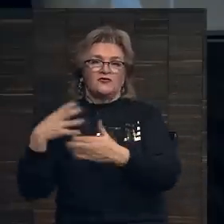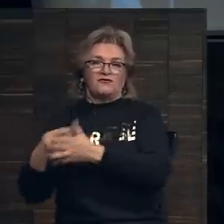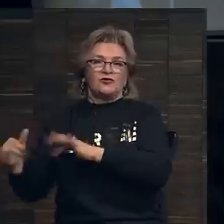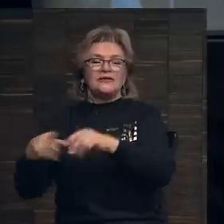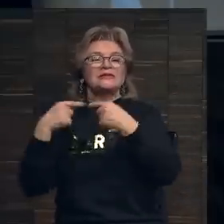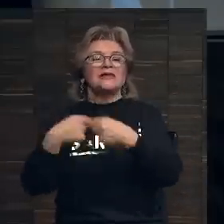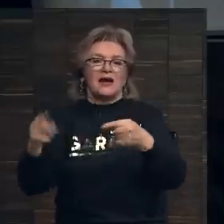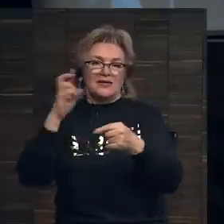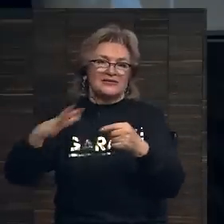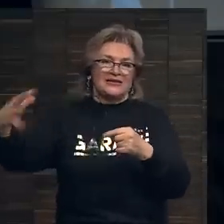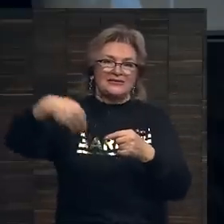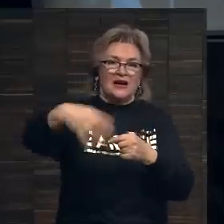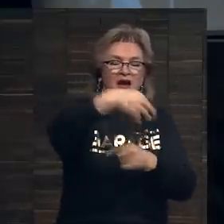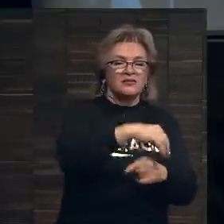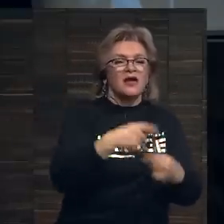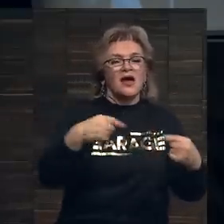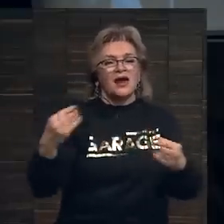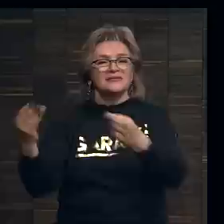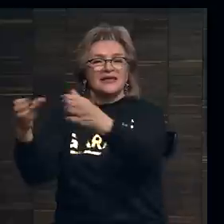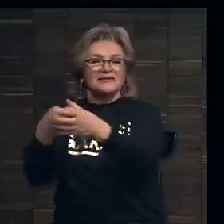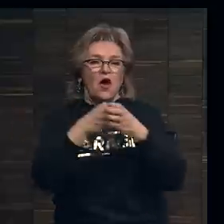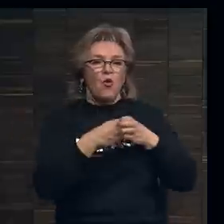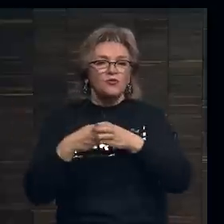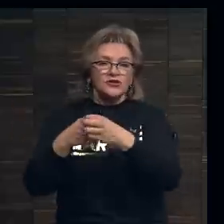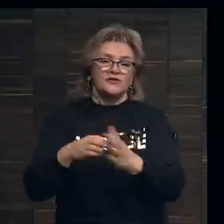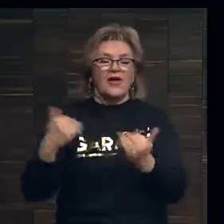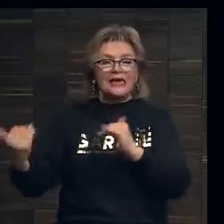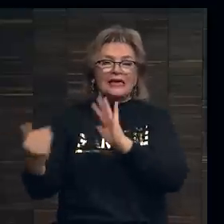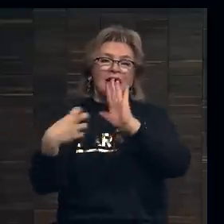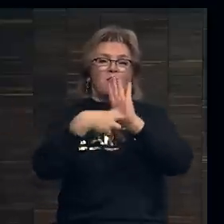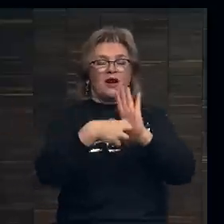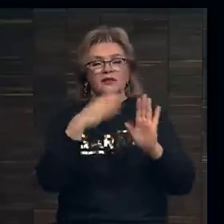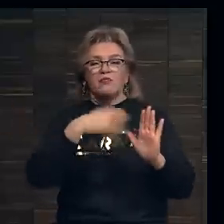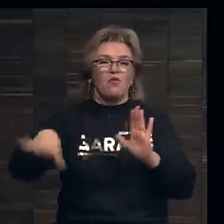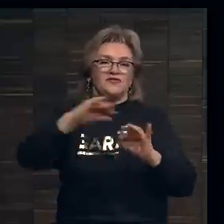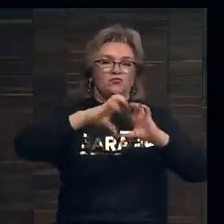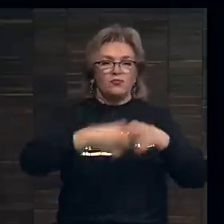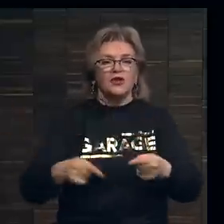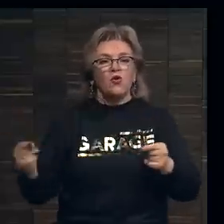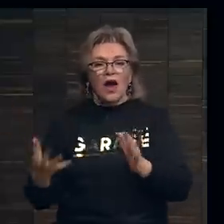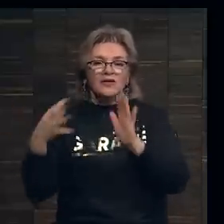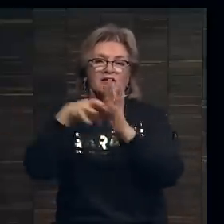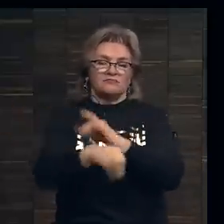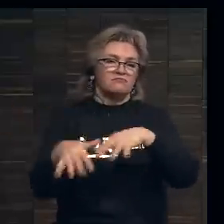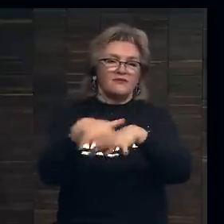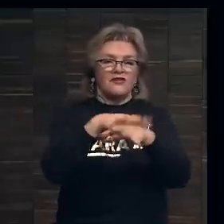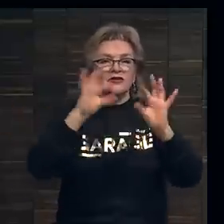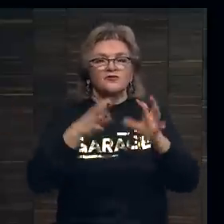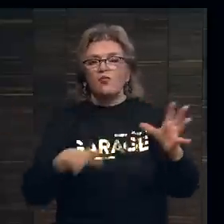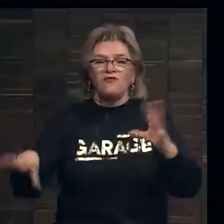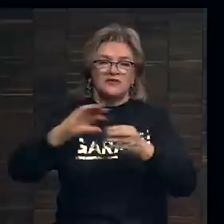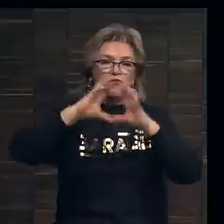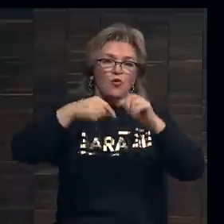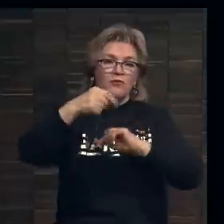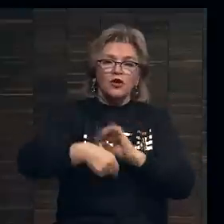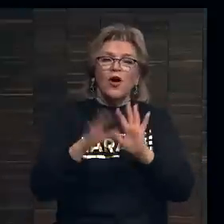разные страны, разные сообщества, и их бренд представлен по всему миру. Они вовлечены в рынок искусства по всему миру,